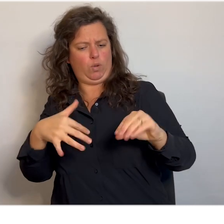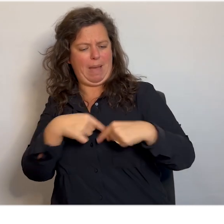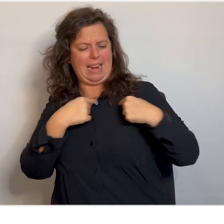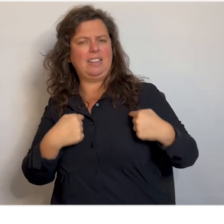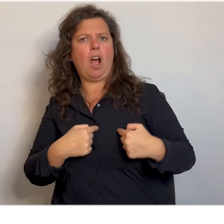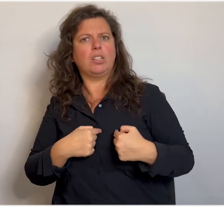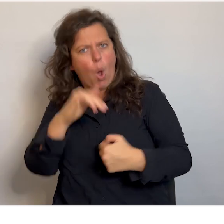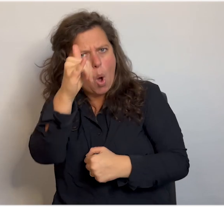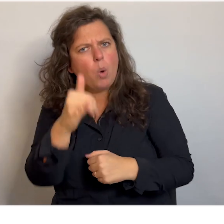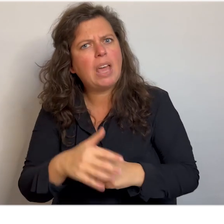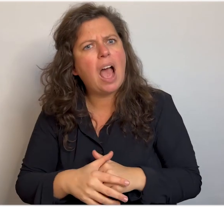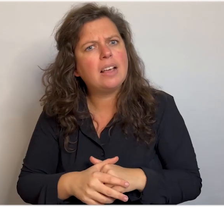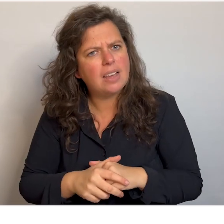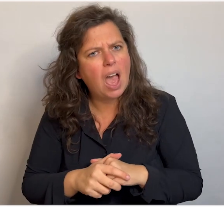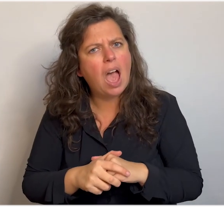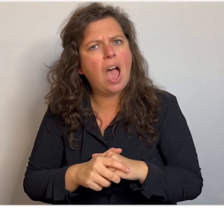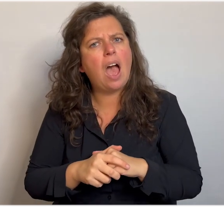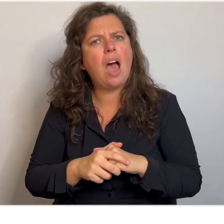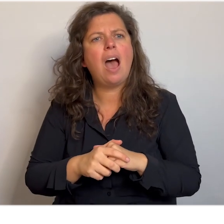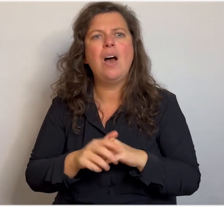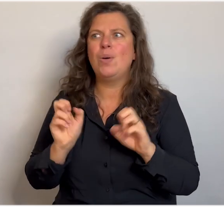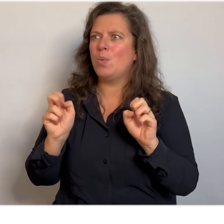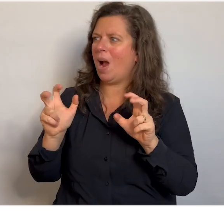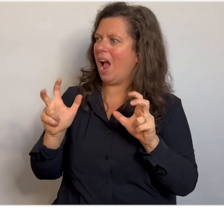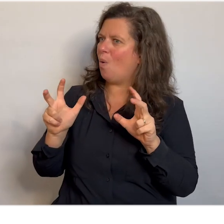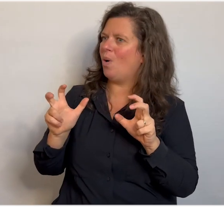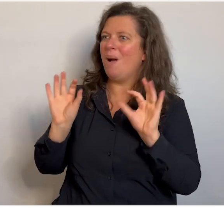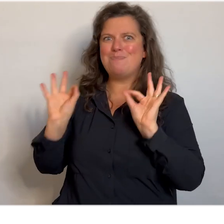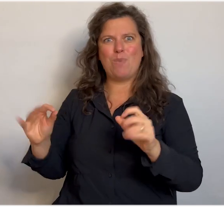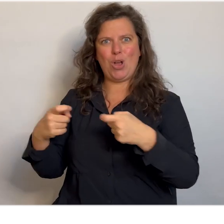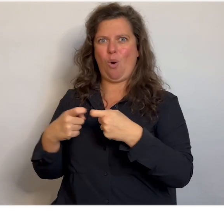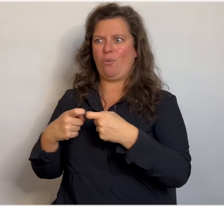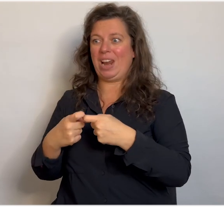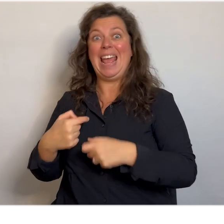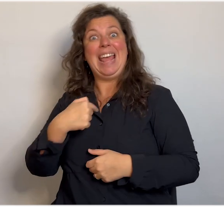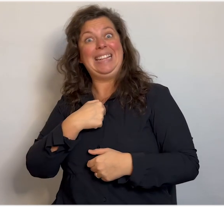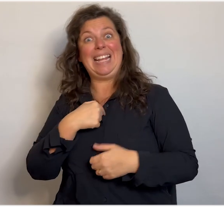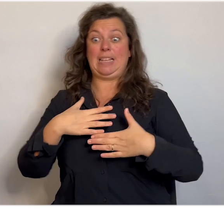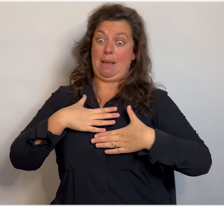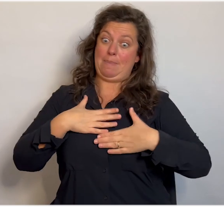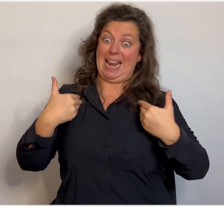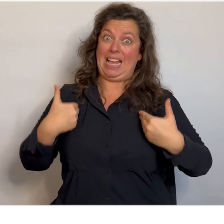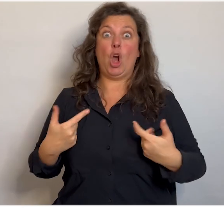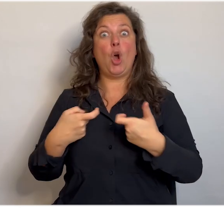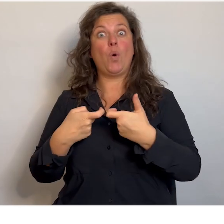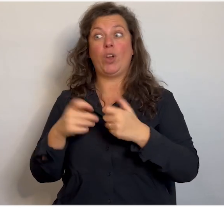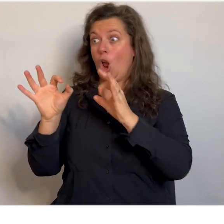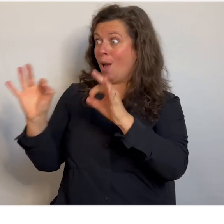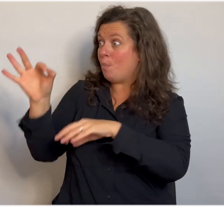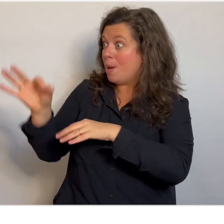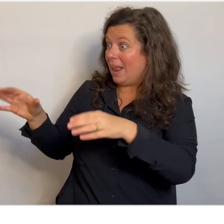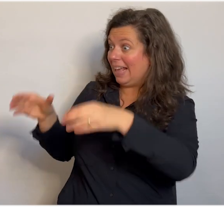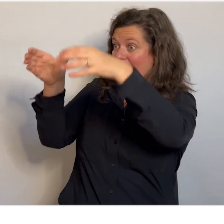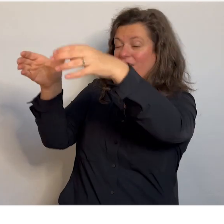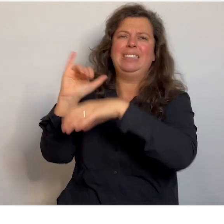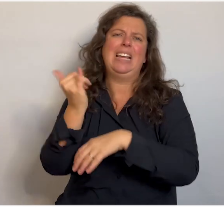hij pijn aan zijn hart. Ja. Wauw. Wat een mooie. Dit ben ik koffer van de Heerde Jezus hè. Echt hè? Ja. Zullen we het dan eens een mooie plekje gaan geven? Ja. Maar dan